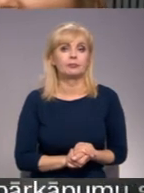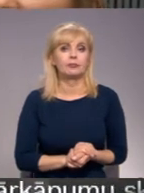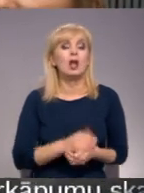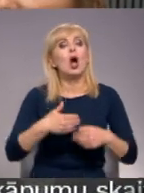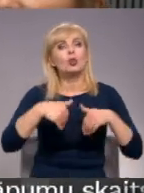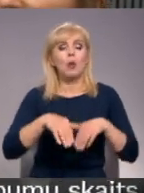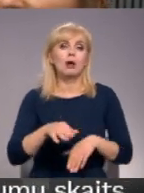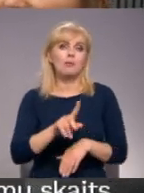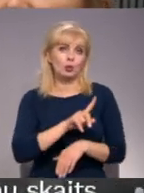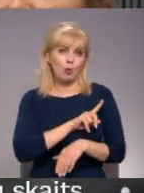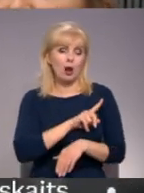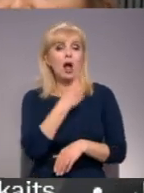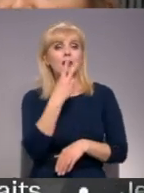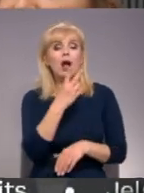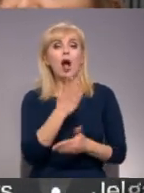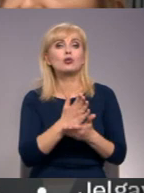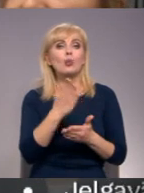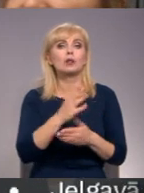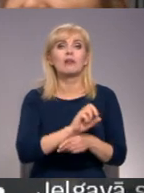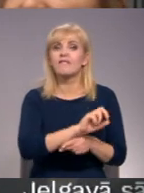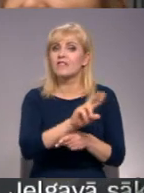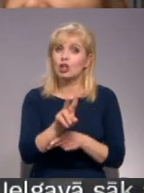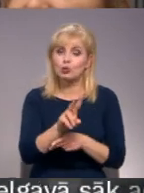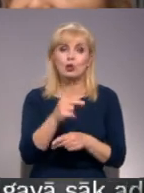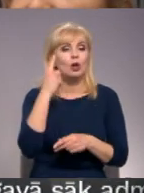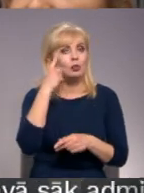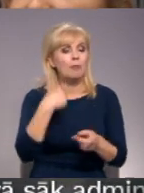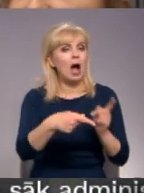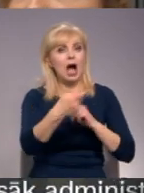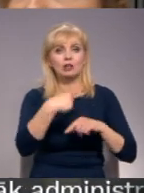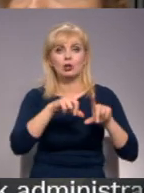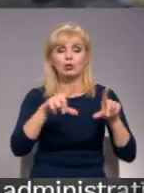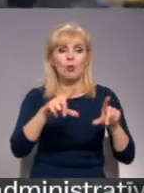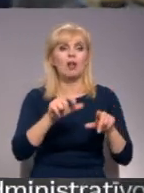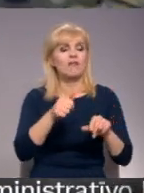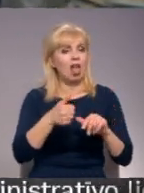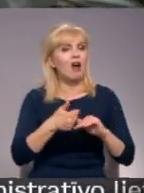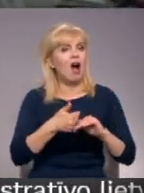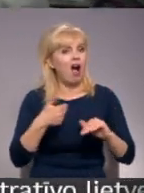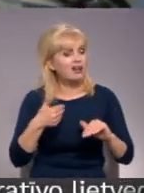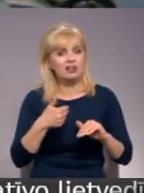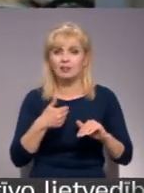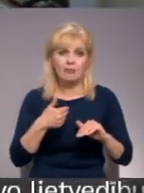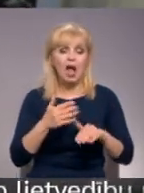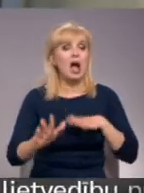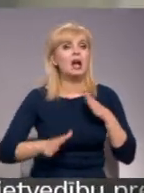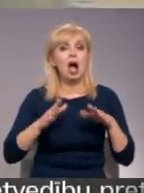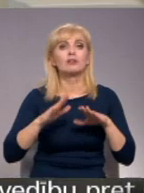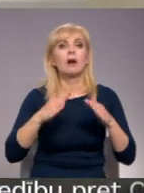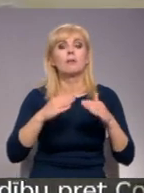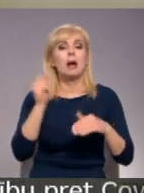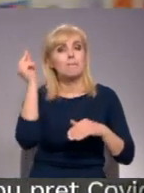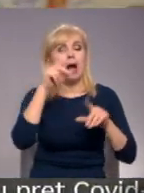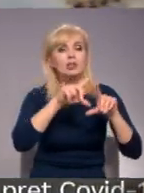Nolēmām nogaidīt un redzēt, kas notiek ar vīrusu. Domājam, ka atgriezties skolā ir par agru. Gatavojoties mācību iestāžu